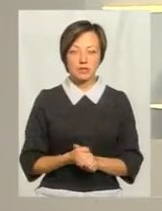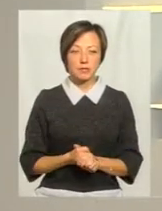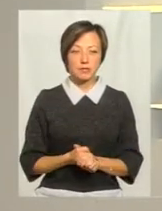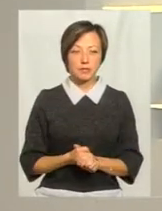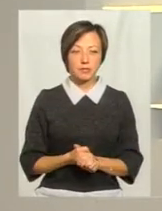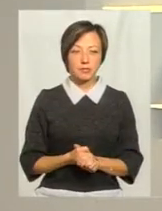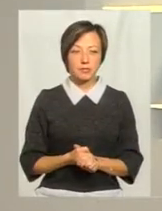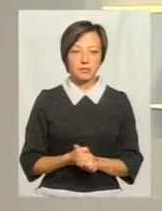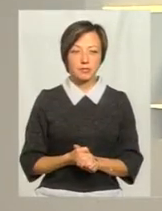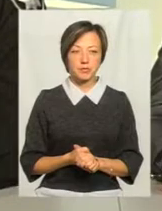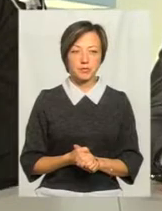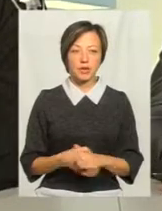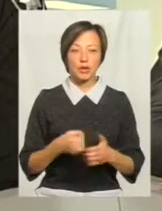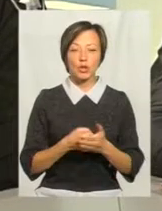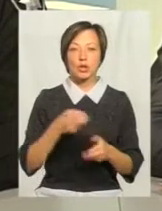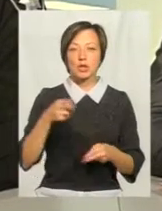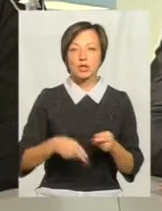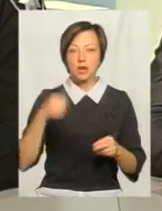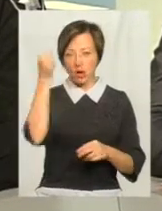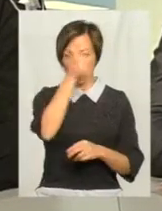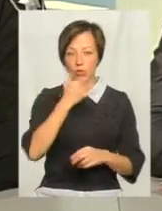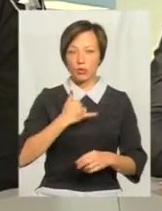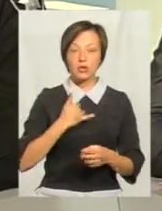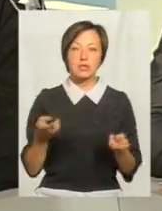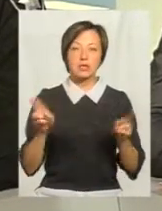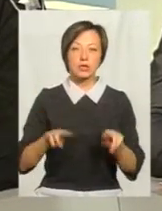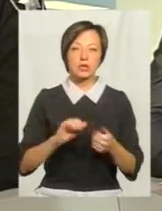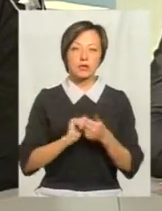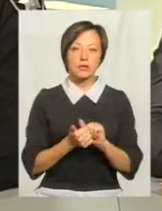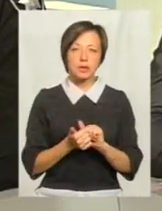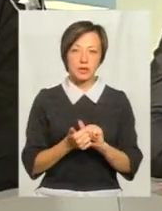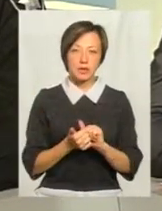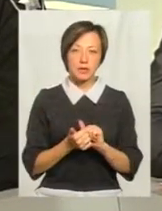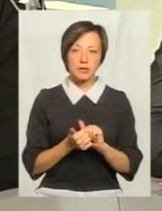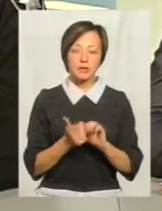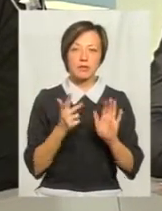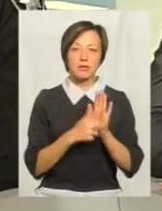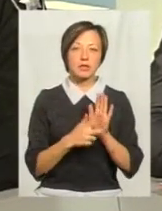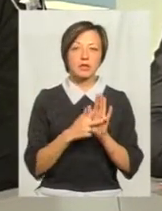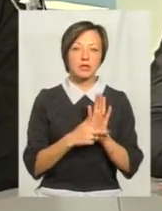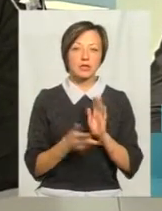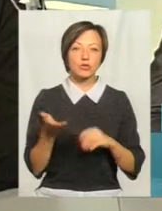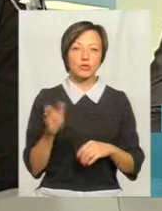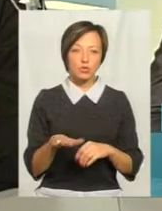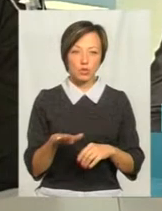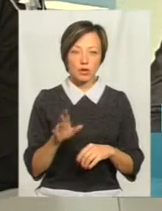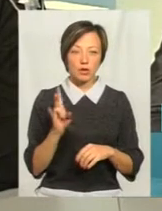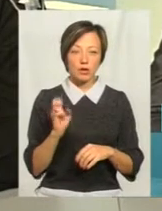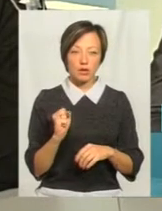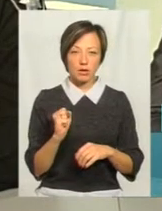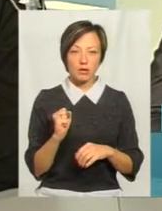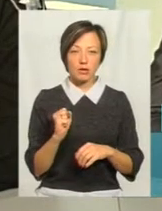Ну, скажімо так, до кінця року нам ще лишилося замінити їх 80 штук на